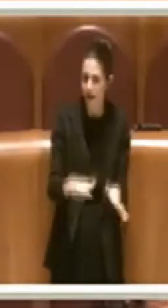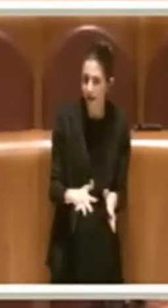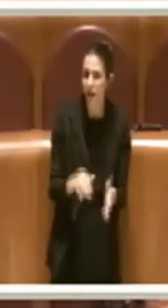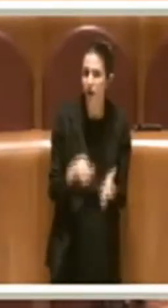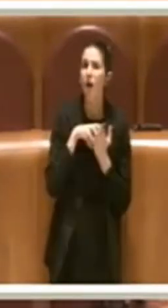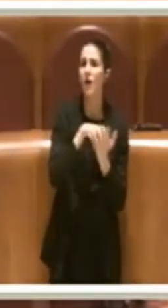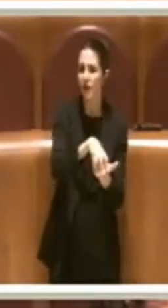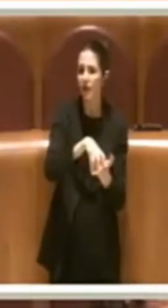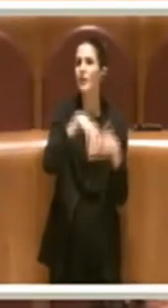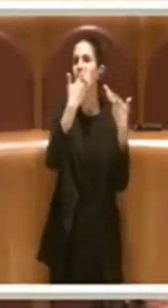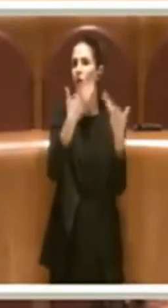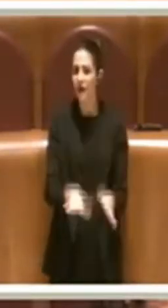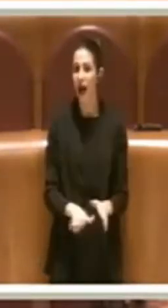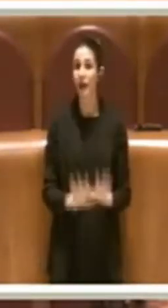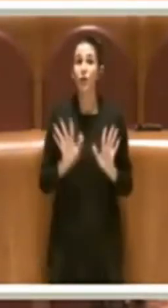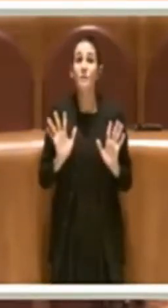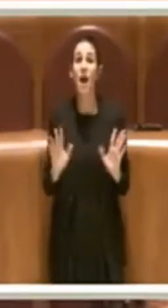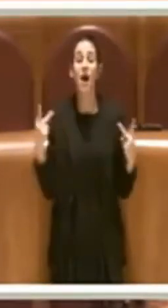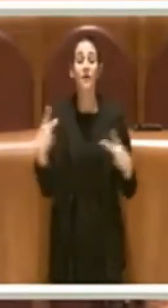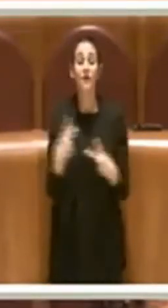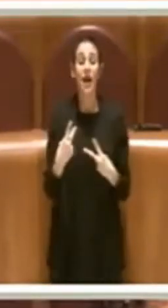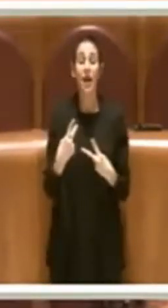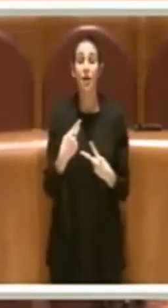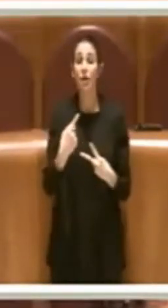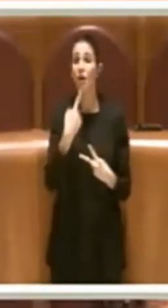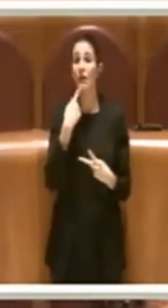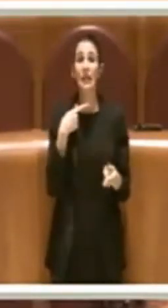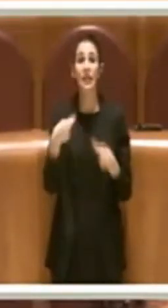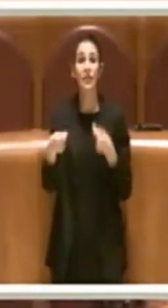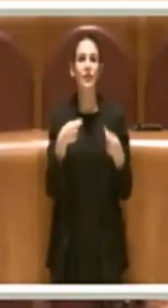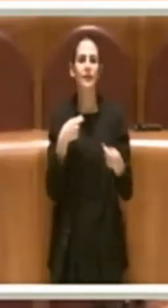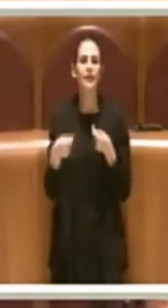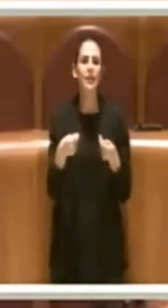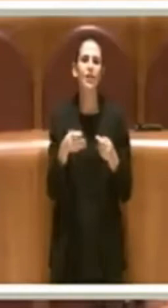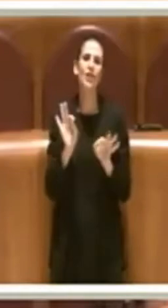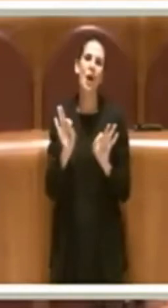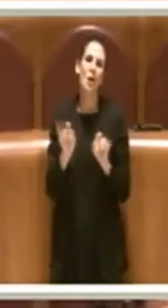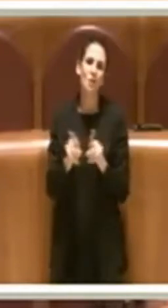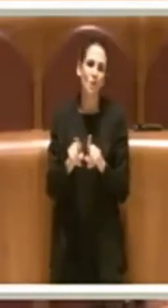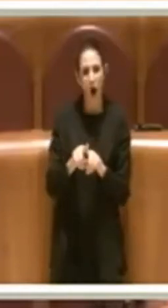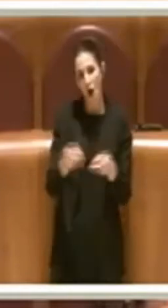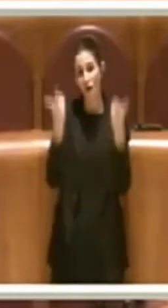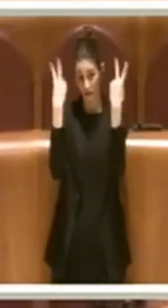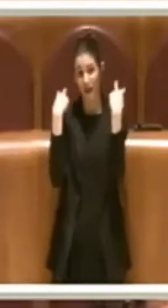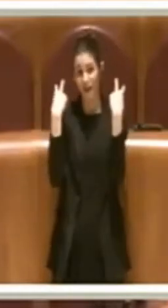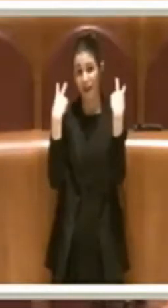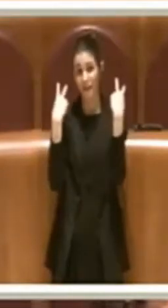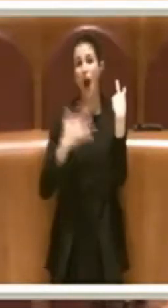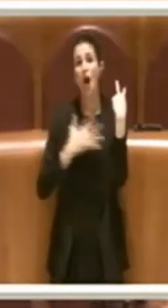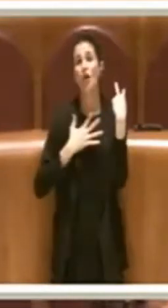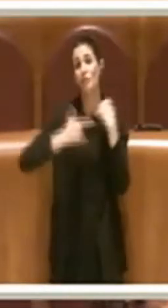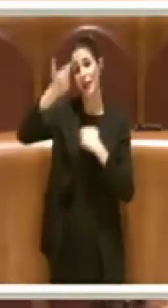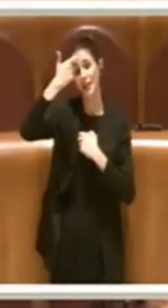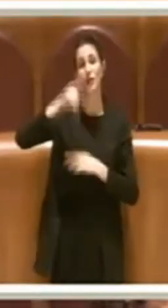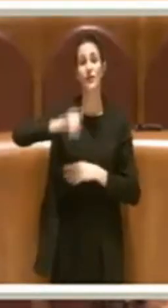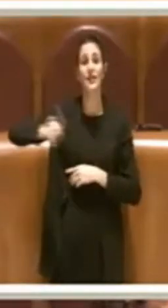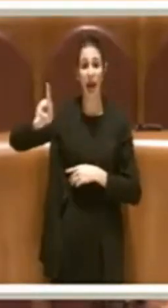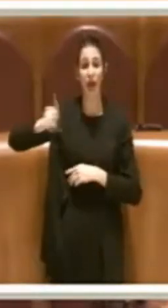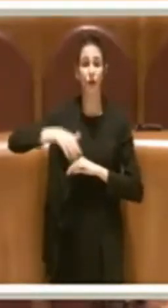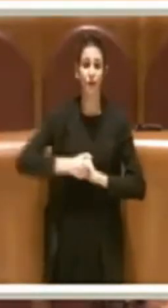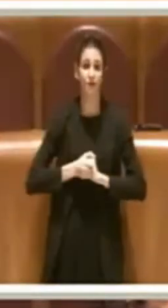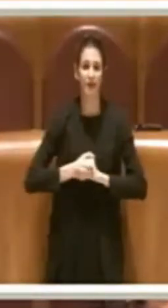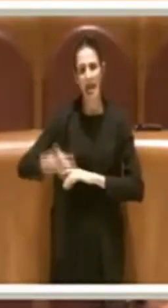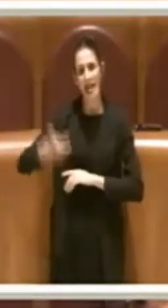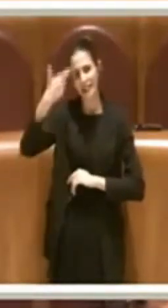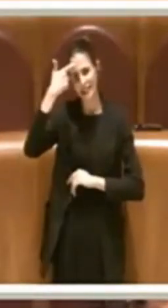'accordo. Ma in realtà loro sono altrettanto di conseguenza vittime di ciò che lo Stato ha messo in piedi. Tra l'altro lo Stato, secondo